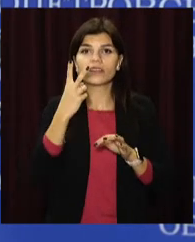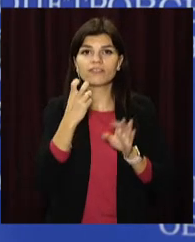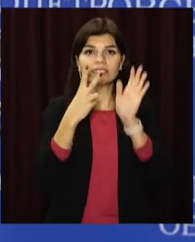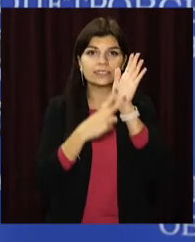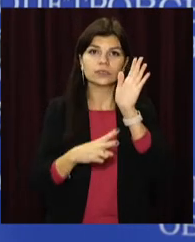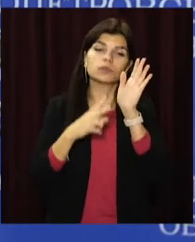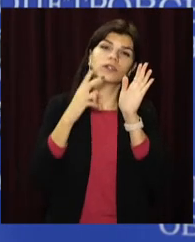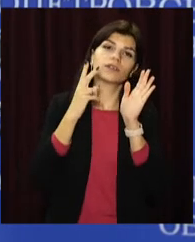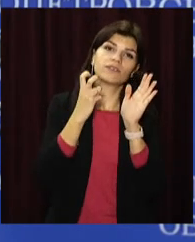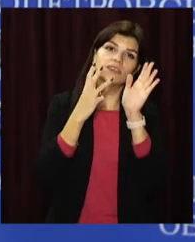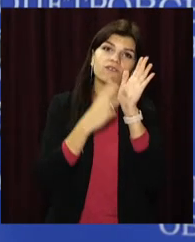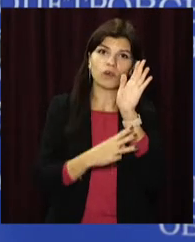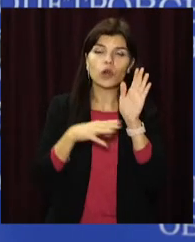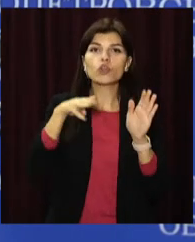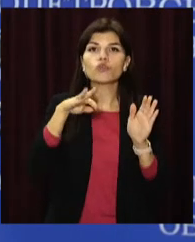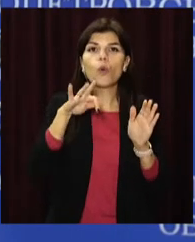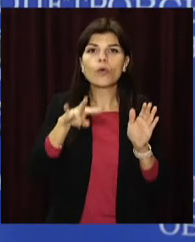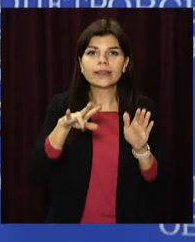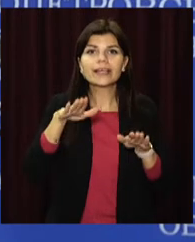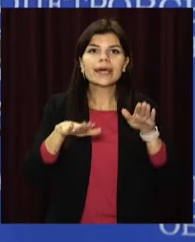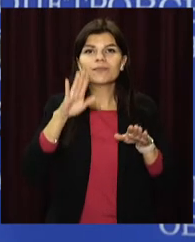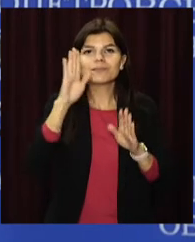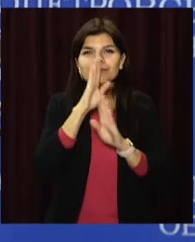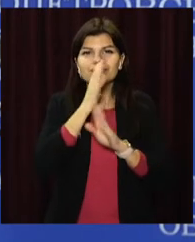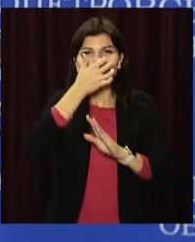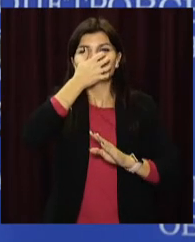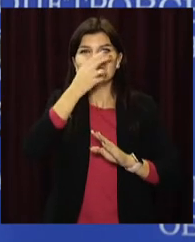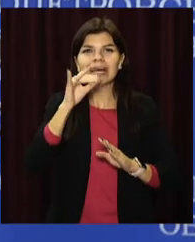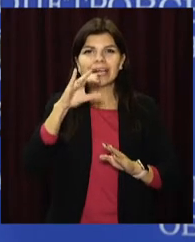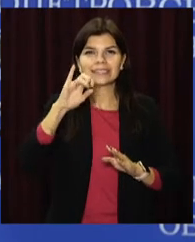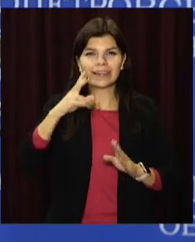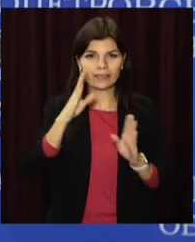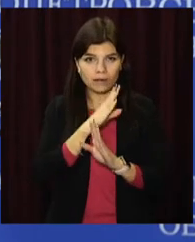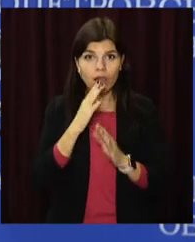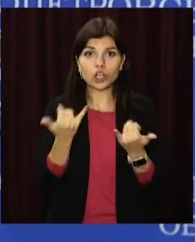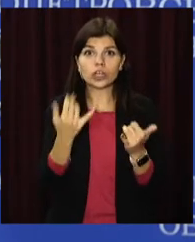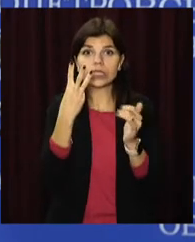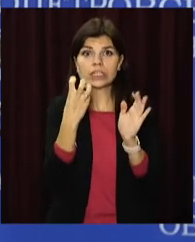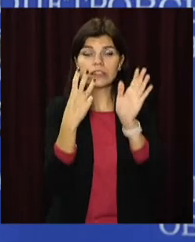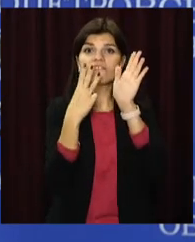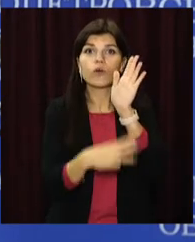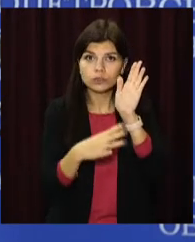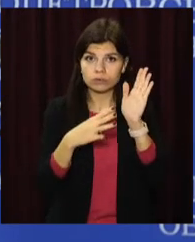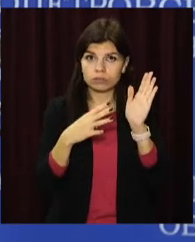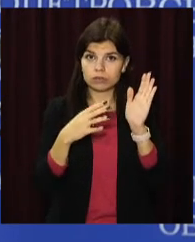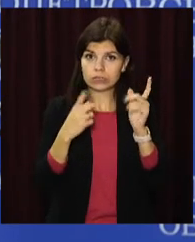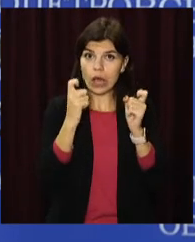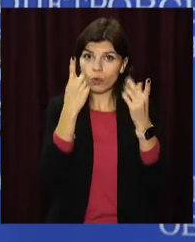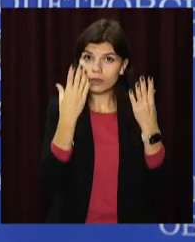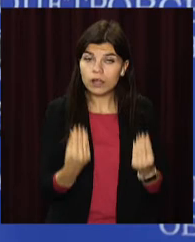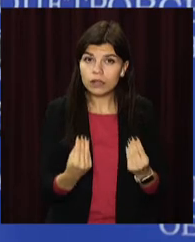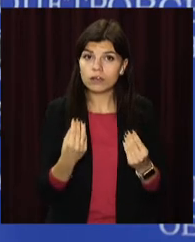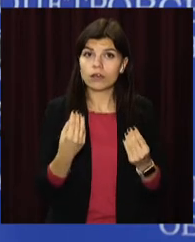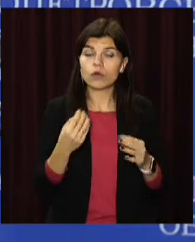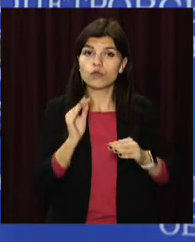-280 тонн кисню, то через місяць на сьогодні це вже 380 тонн кисню за день. Тобто